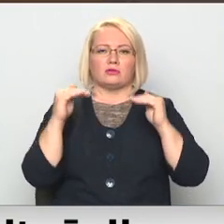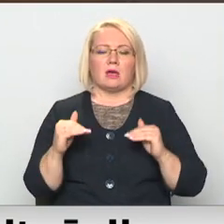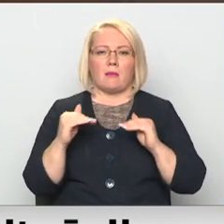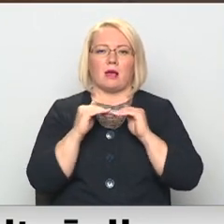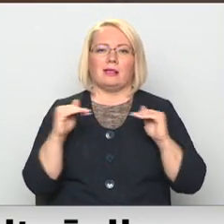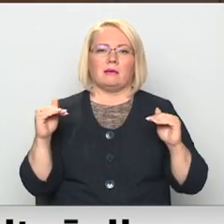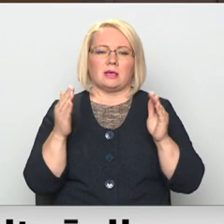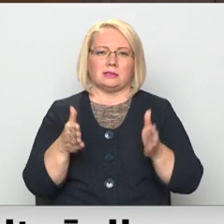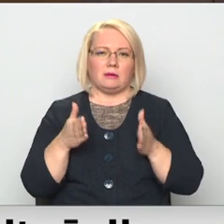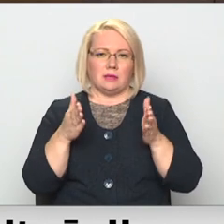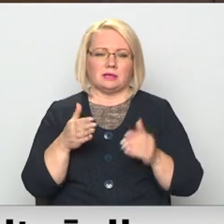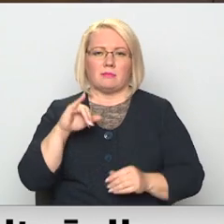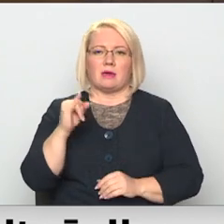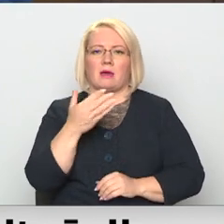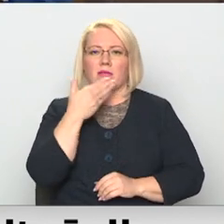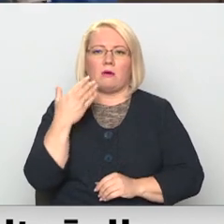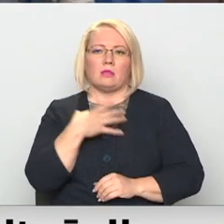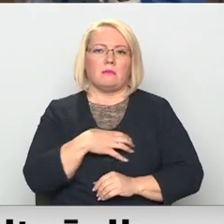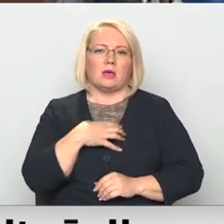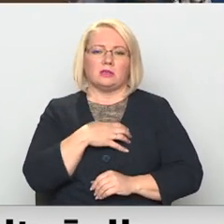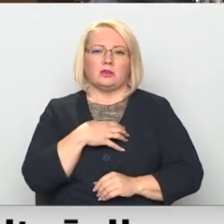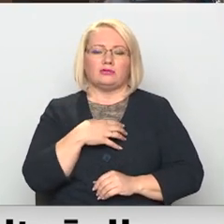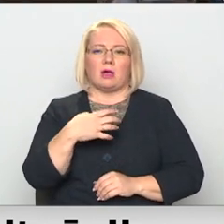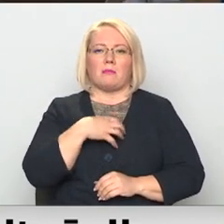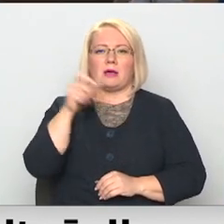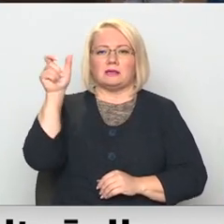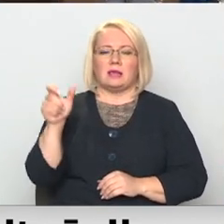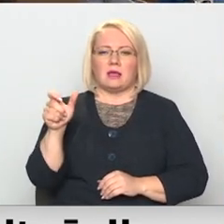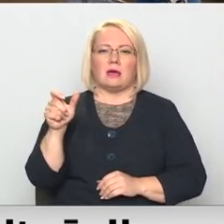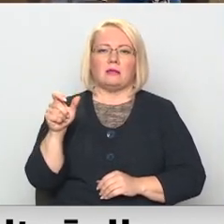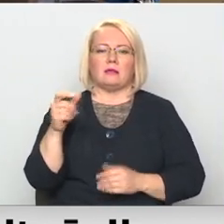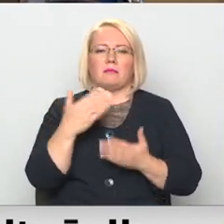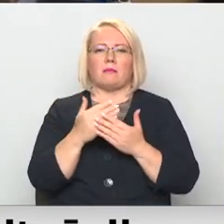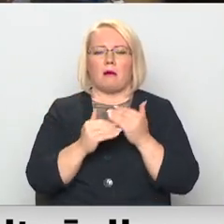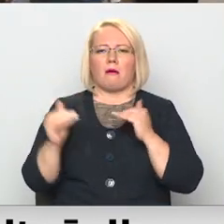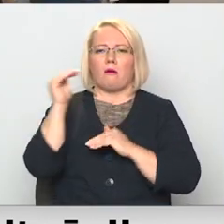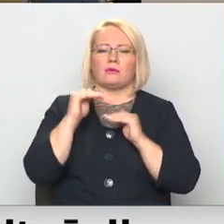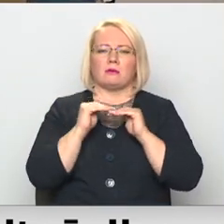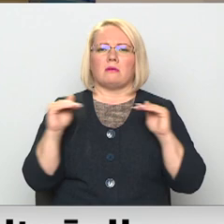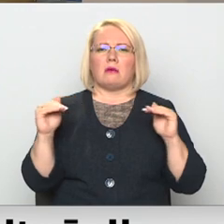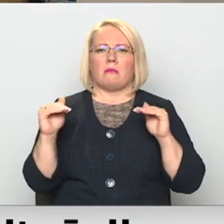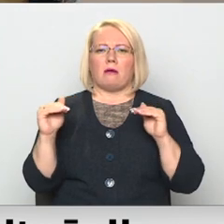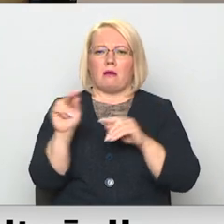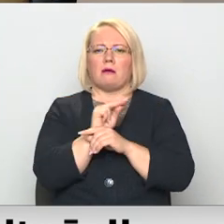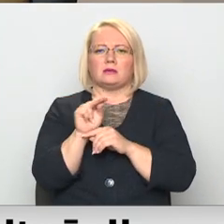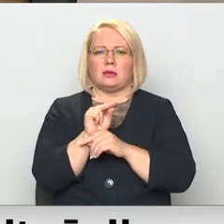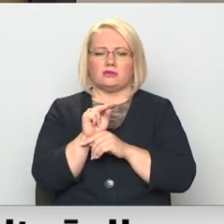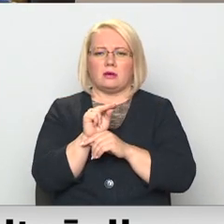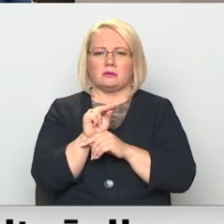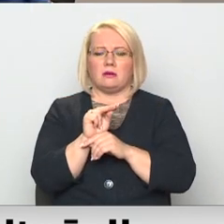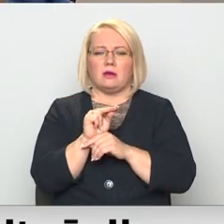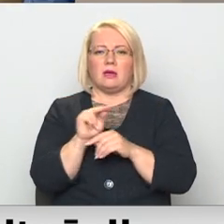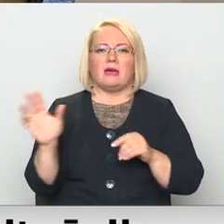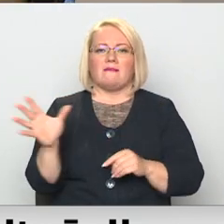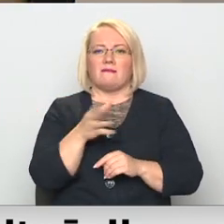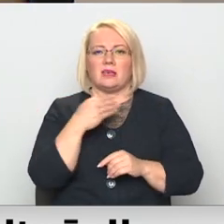slimnīcām, ja nav nepieciešam pacientam tāda universitātes slimnīca līmeņa ārstniecība. Ar